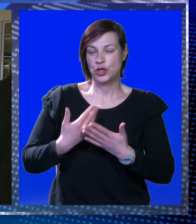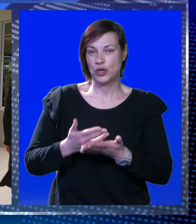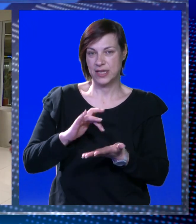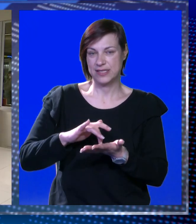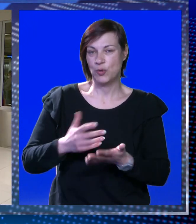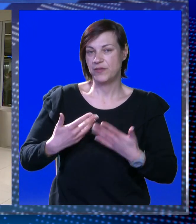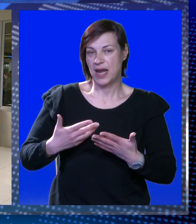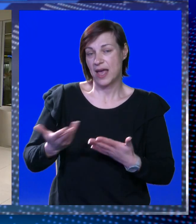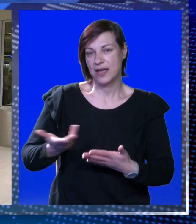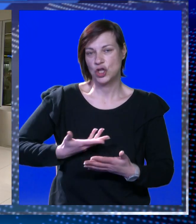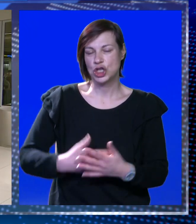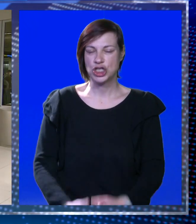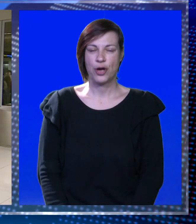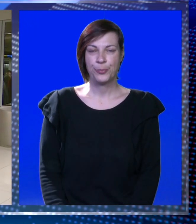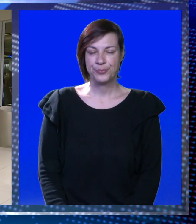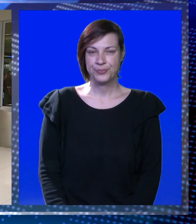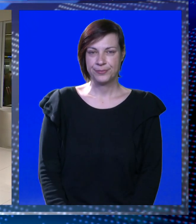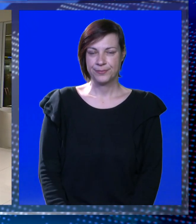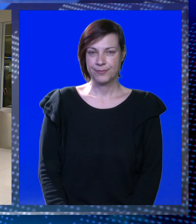toga sam ovdje lagano došao.